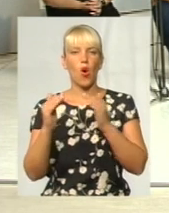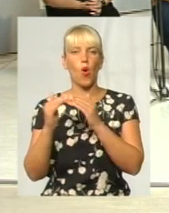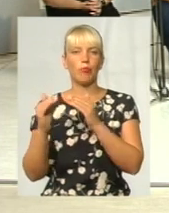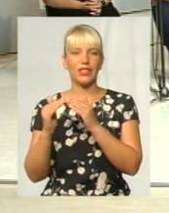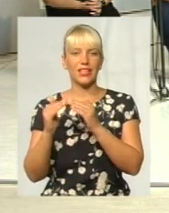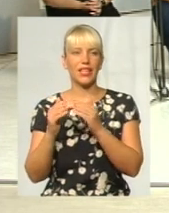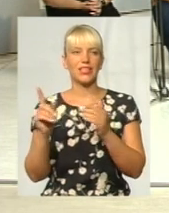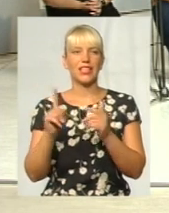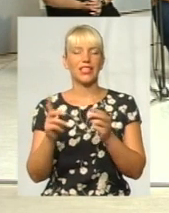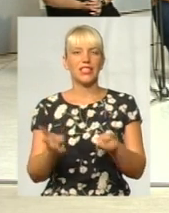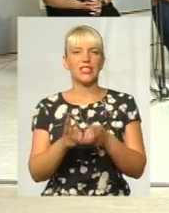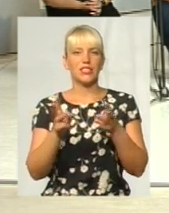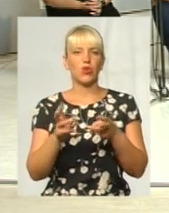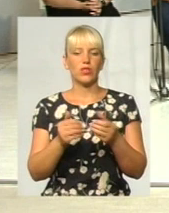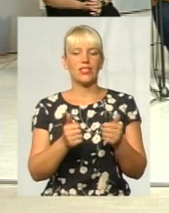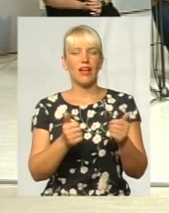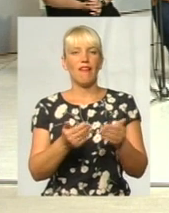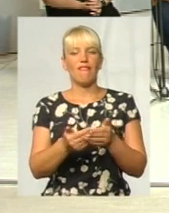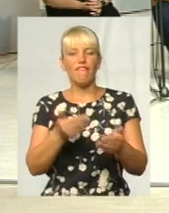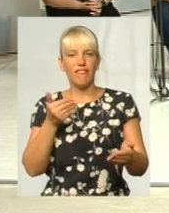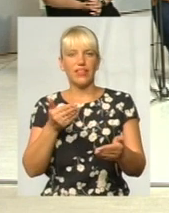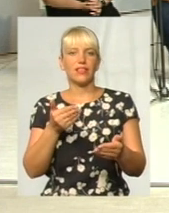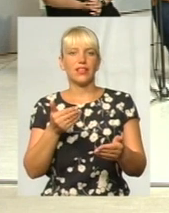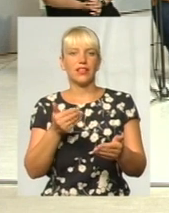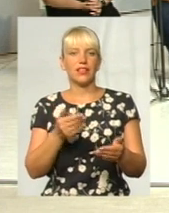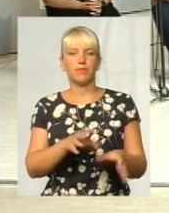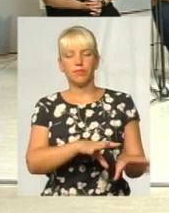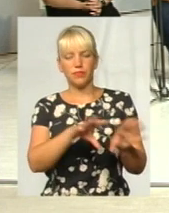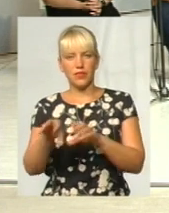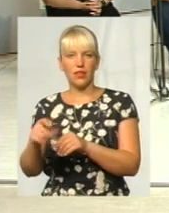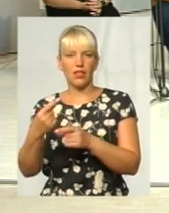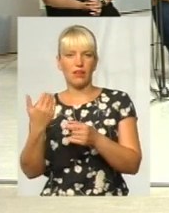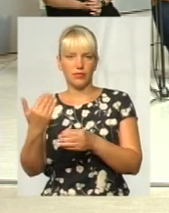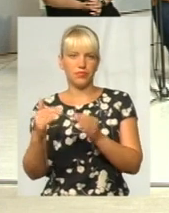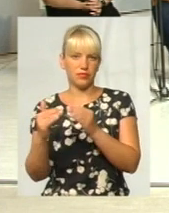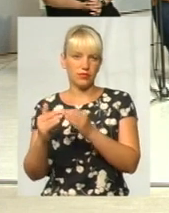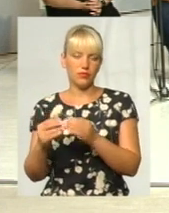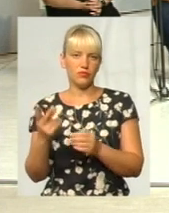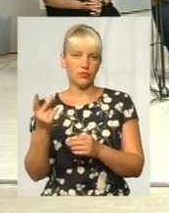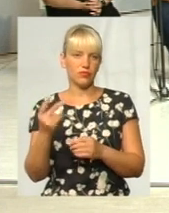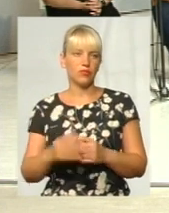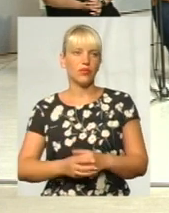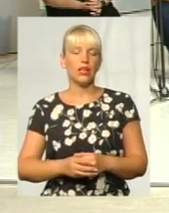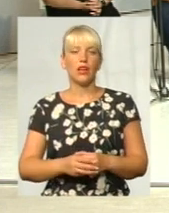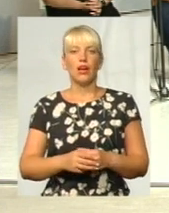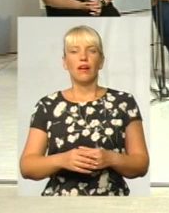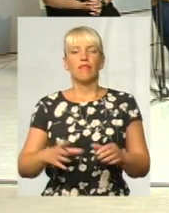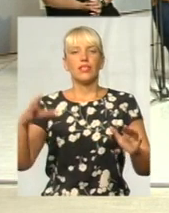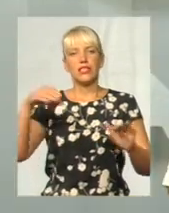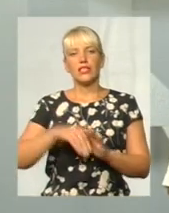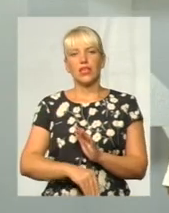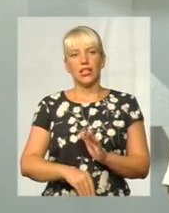загорівся від сусідніх комерційних приміщів. Я зрозумію, добре, дякую за запитання. В складі